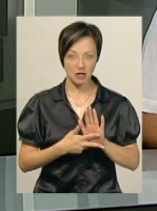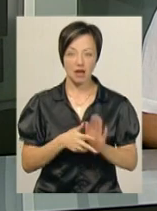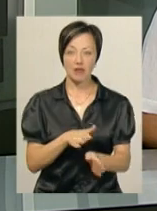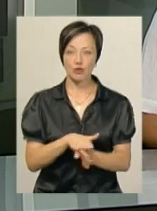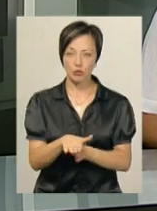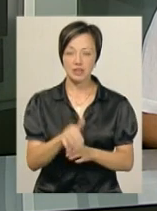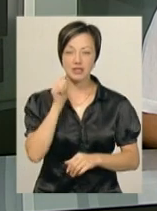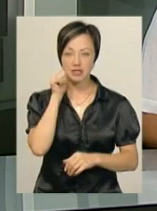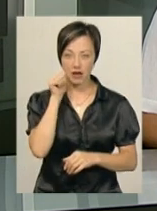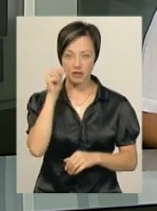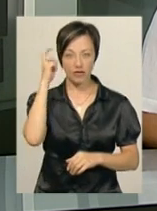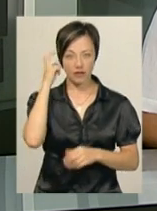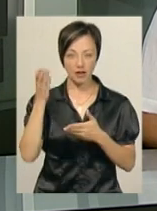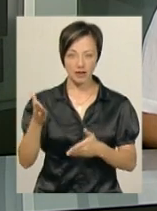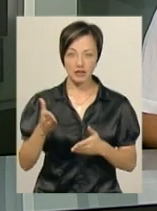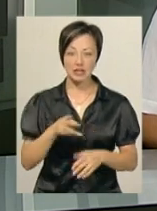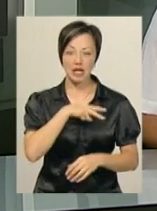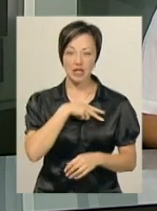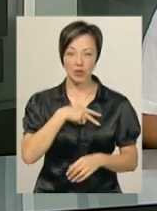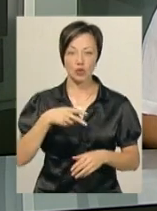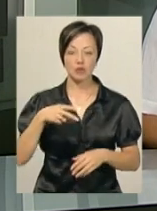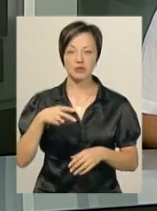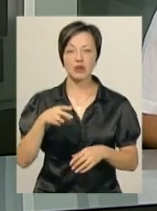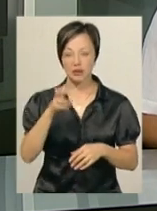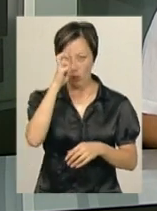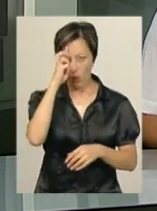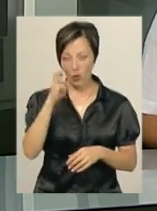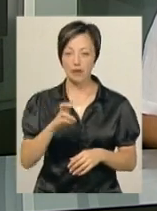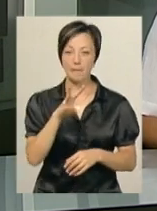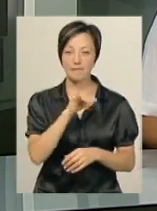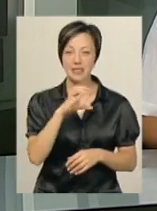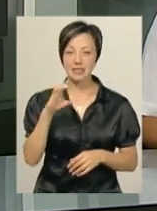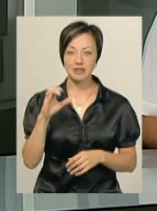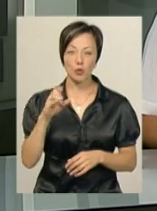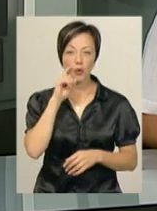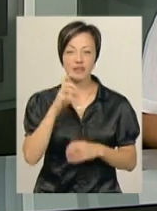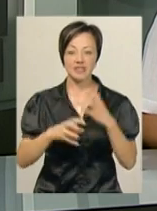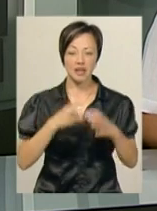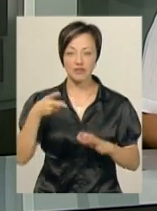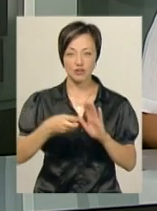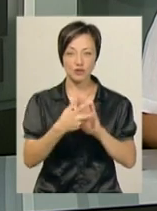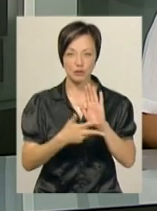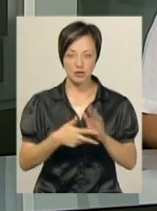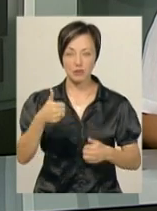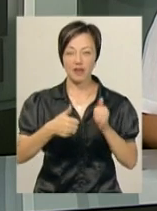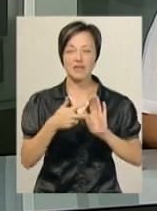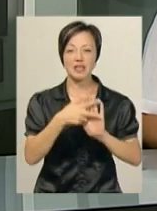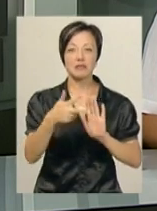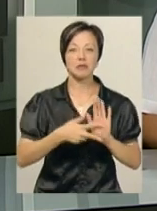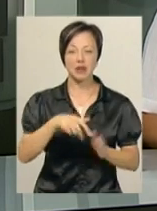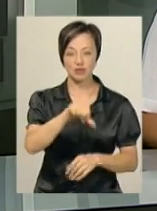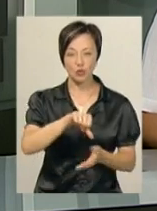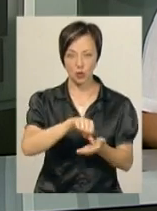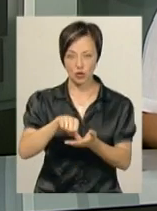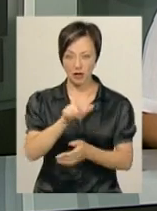Підбудеться він завтра в Києві. За титул та корону «Міс Україна – Всесвіт-2018» будуть змагатися 18 претенденток,